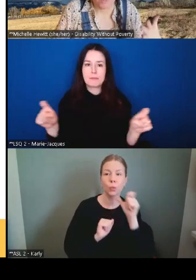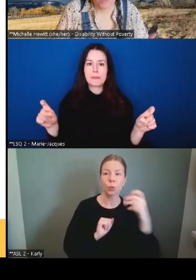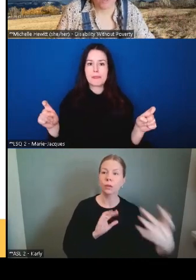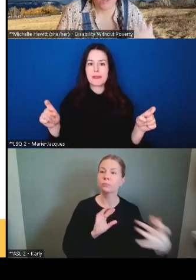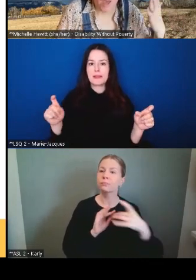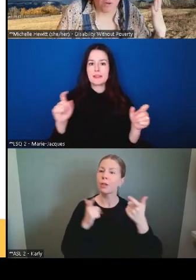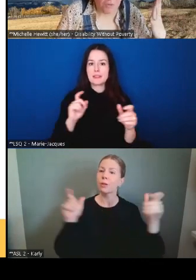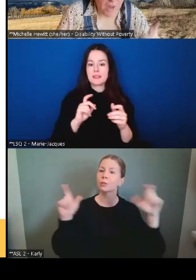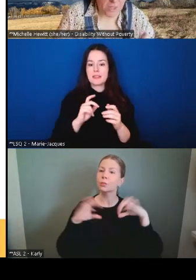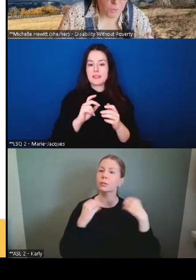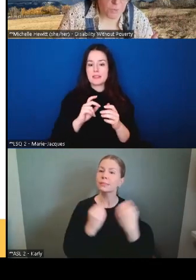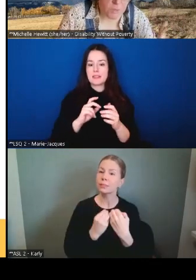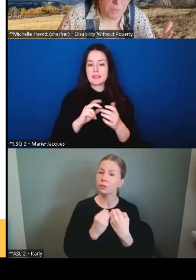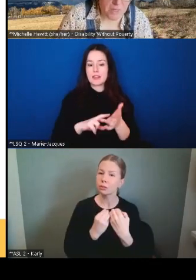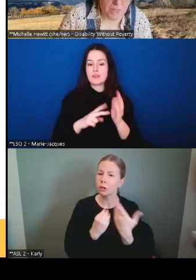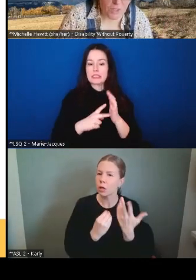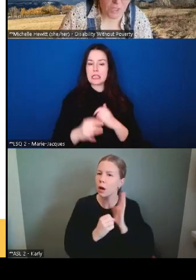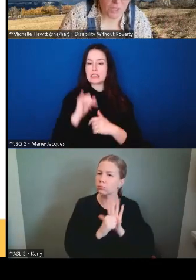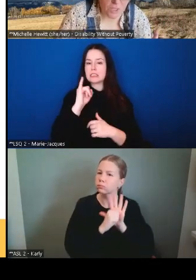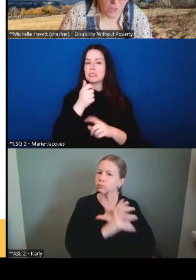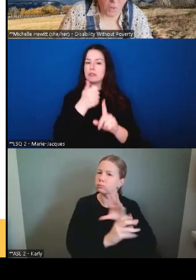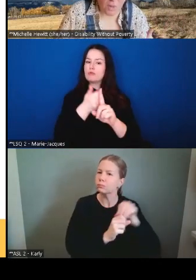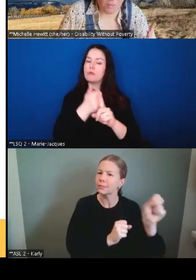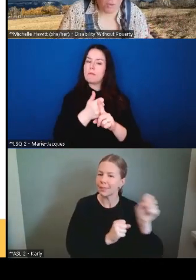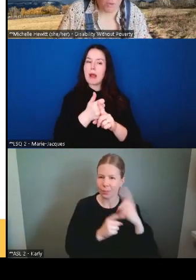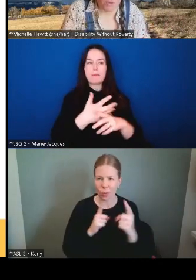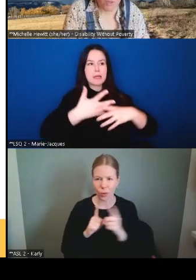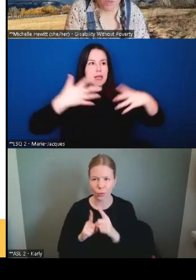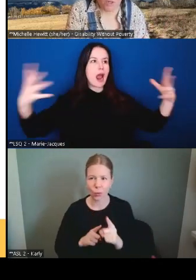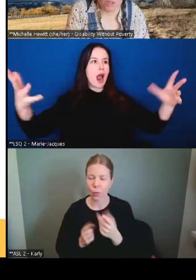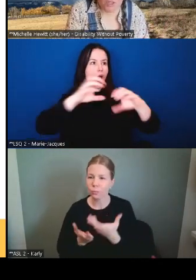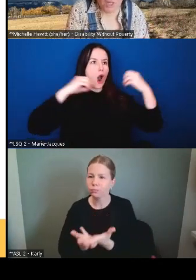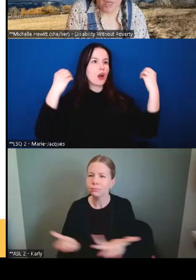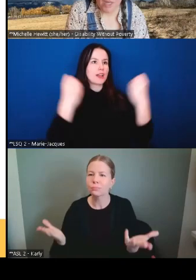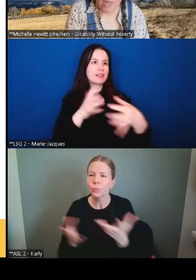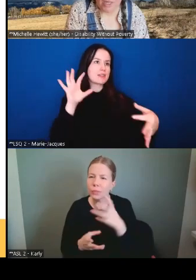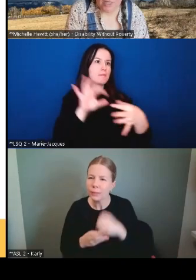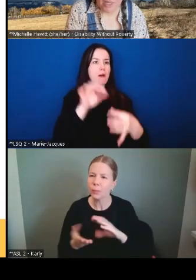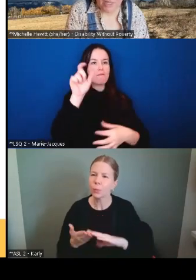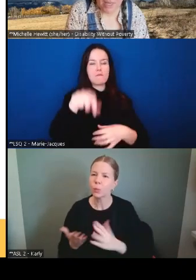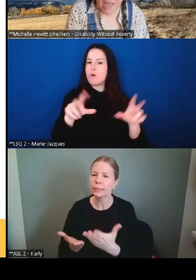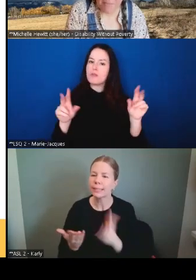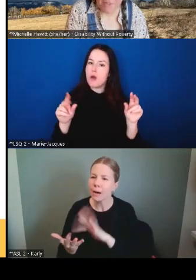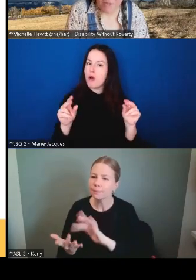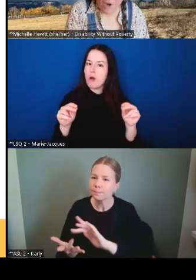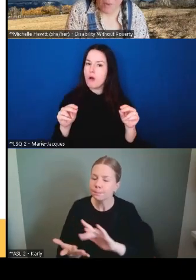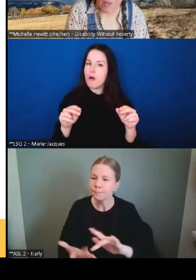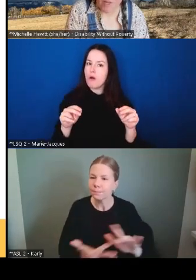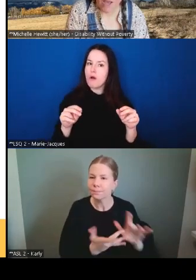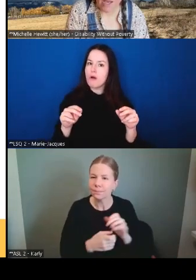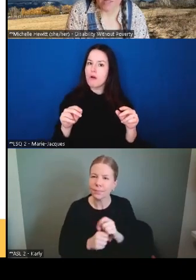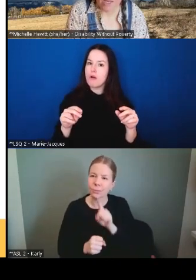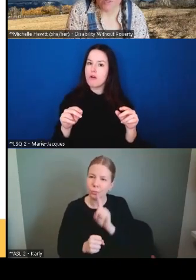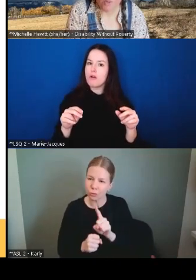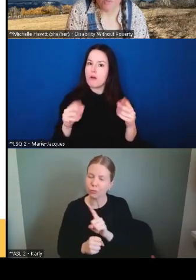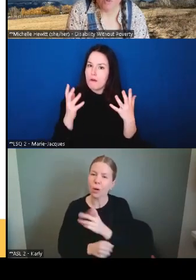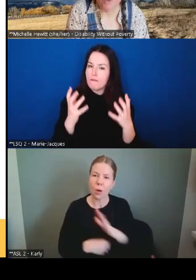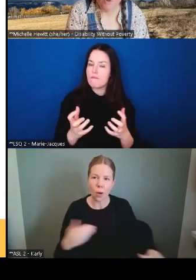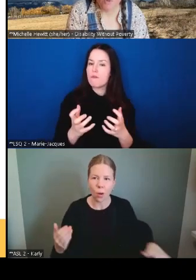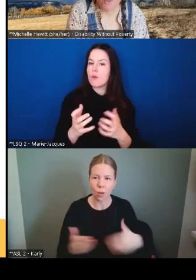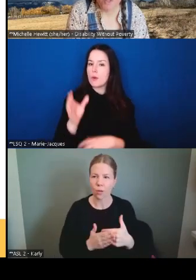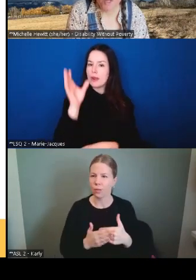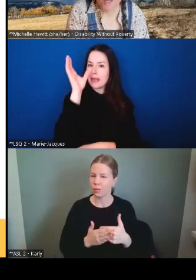si vous êtes membre d'un grand organisme, nous aimons entendre